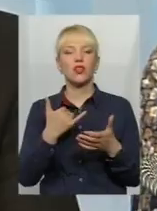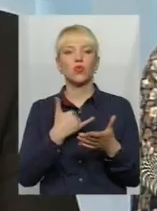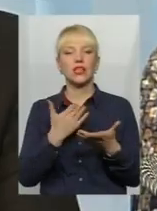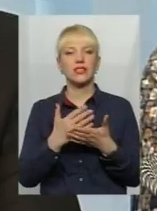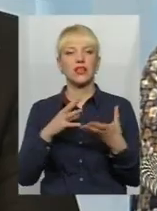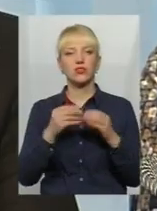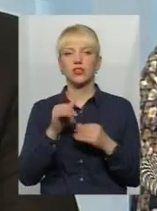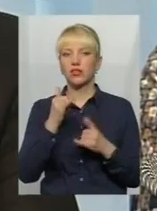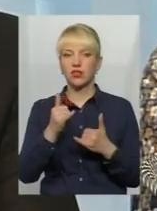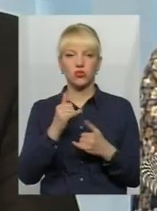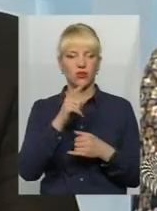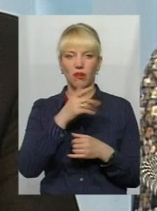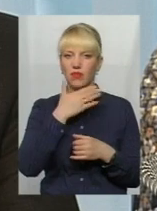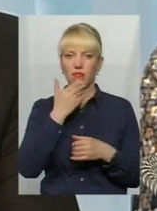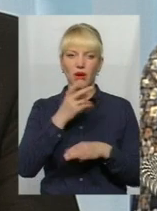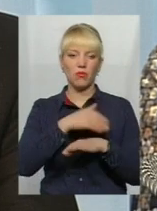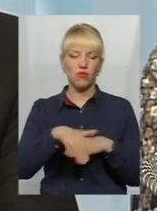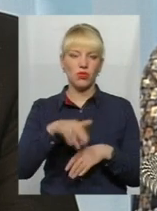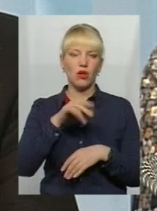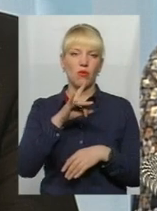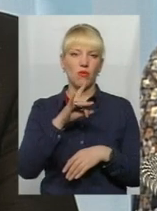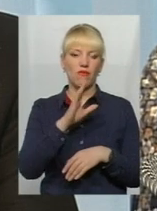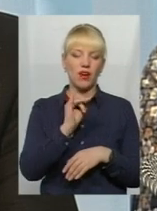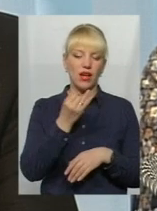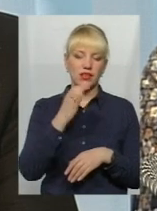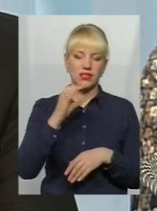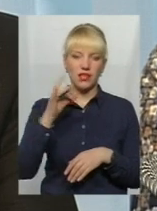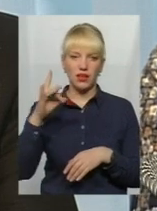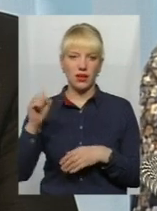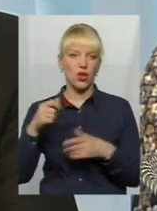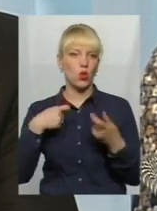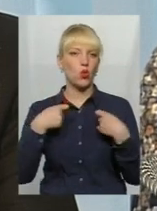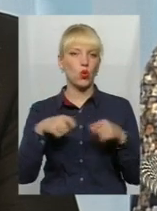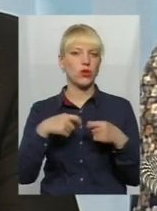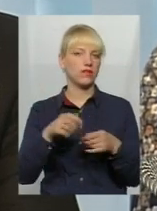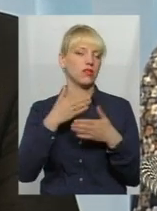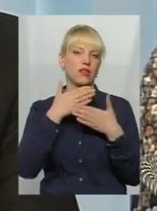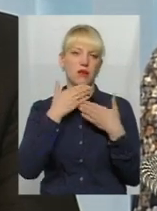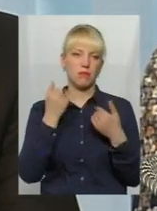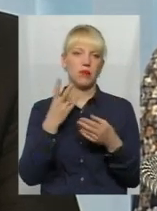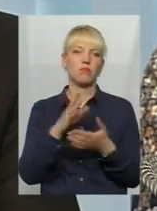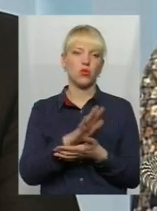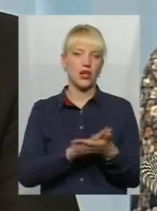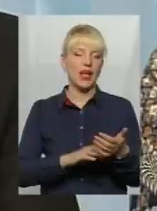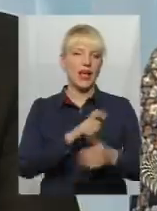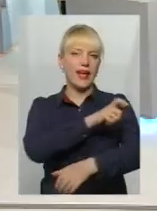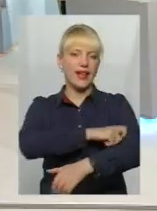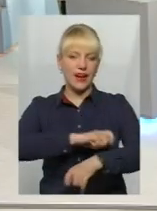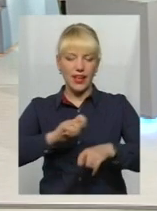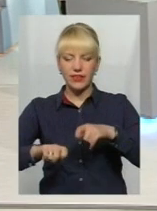На сьогодні там немає торгівлі. По Проскурівському підпілля, по Вайсера торгівлі немає. Але ми продовжуємо ці рейди, ми їх не